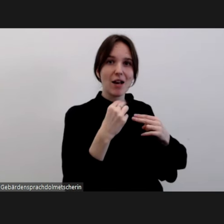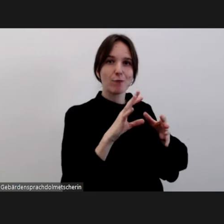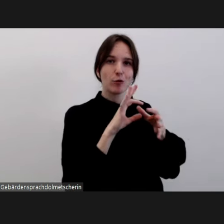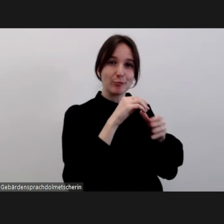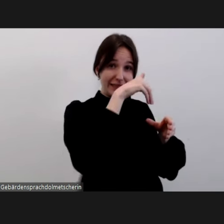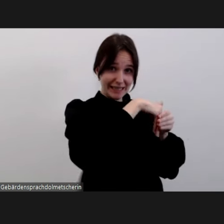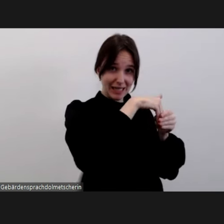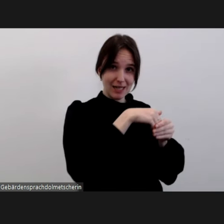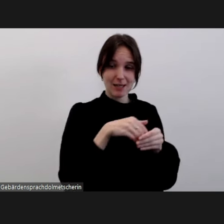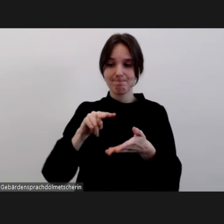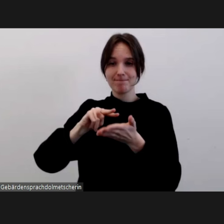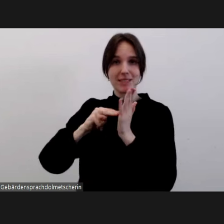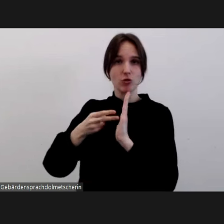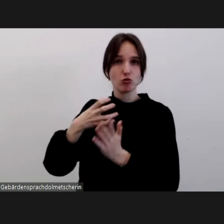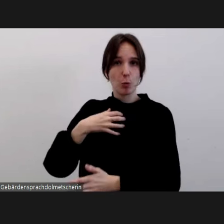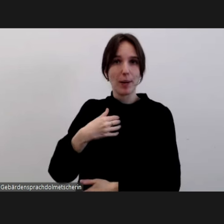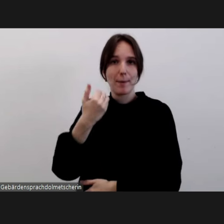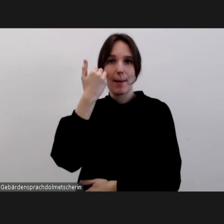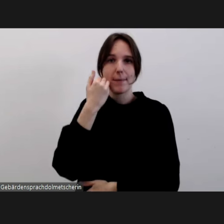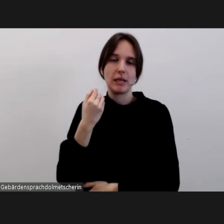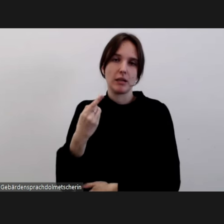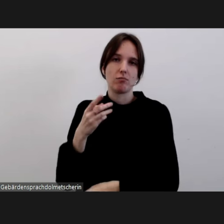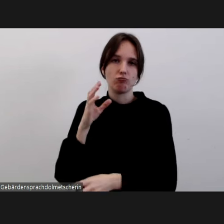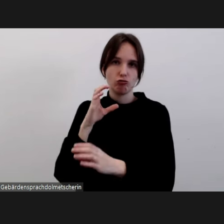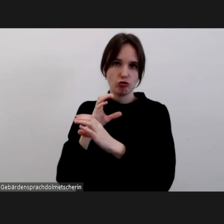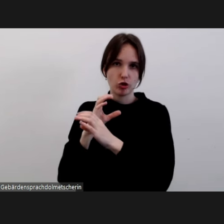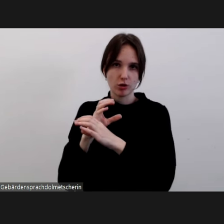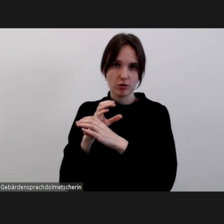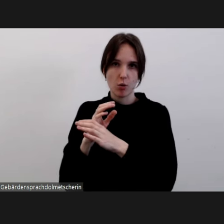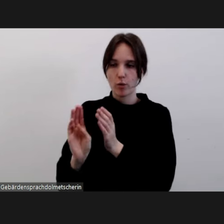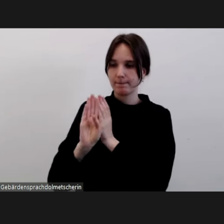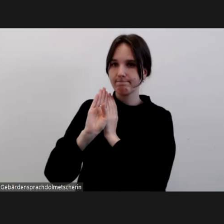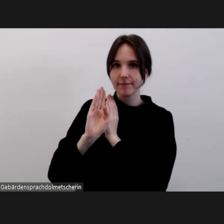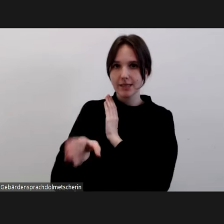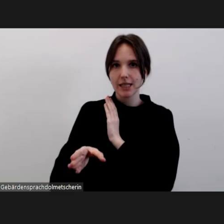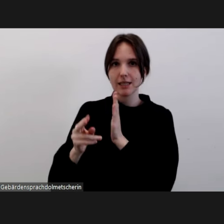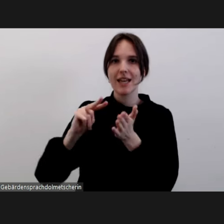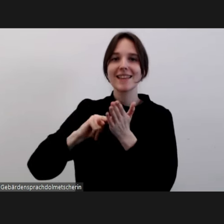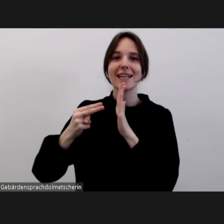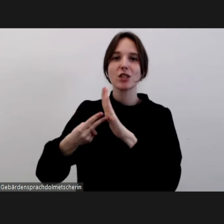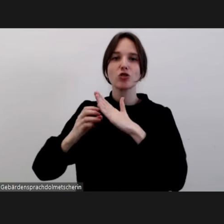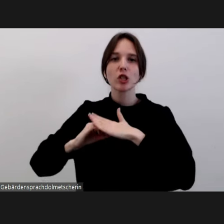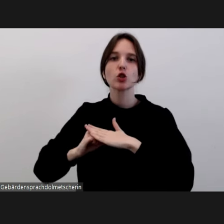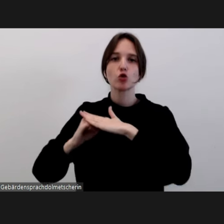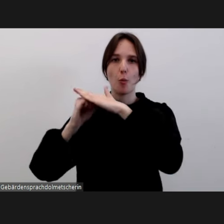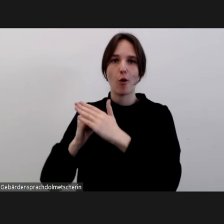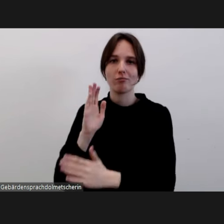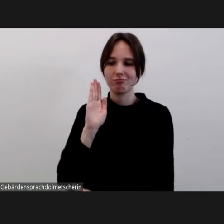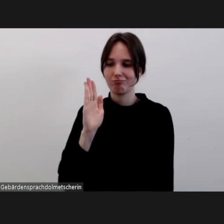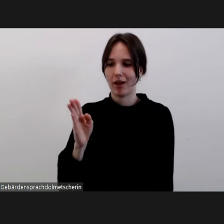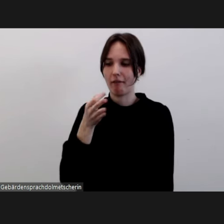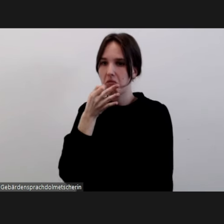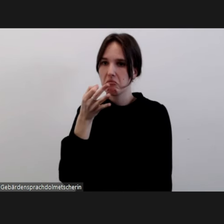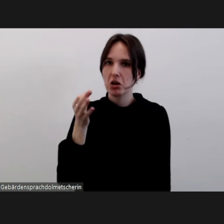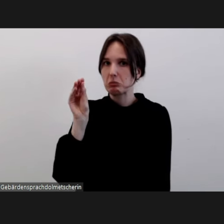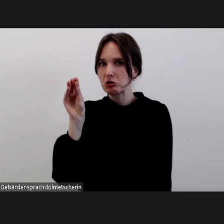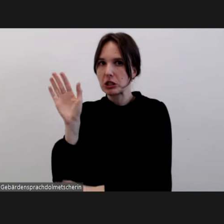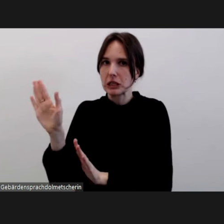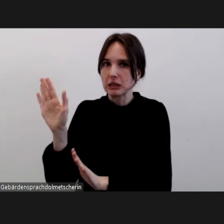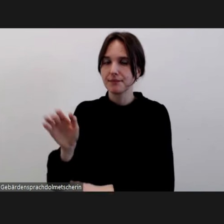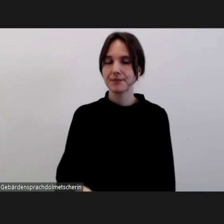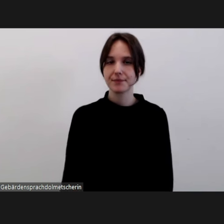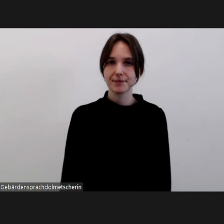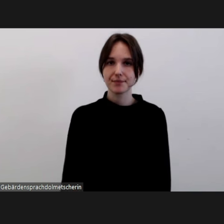und unseren technischen Support auch direkt kontaktieren. Wir möchten darauf hinweisen